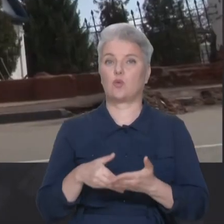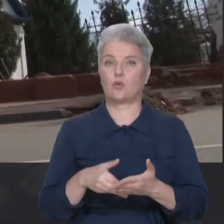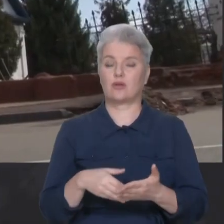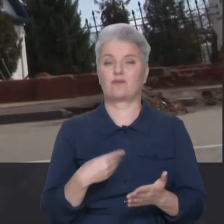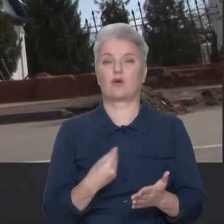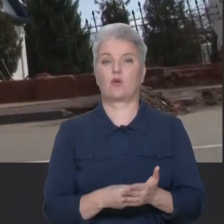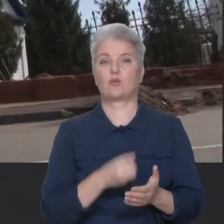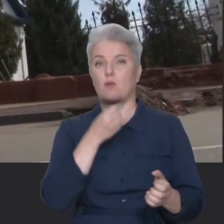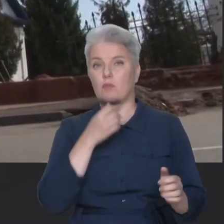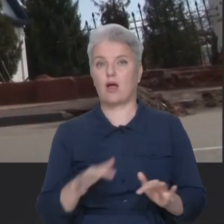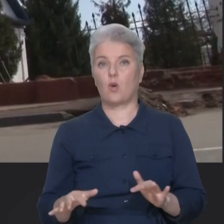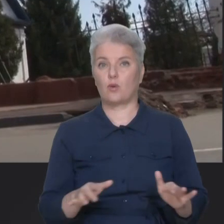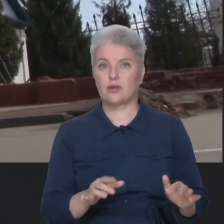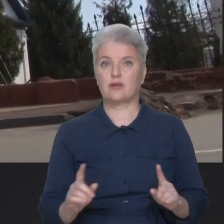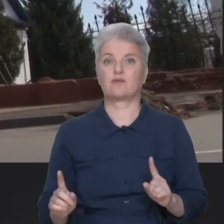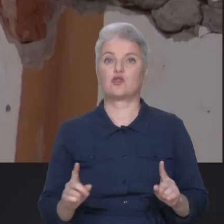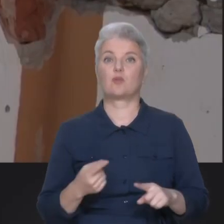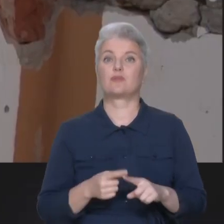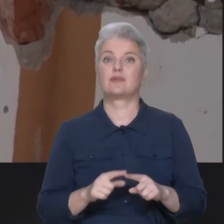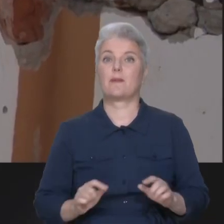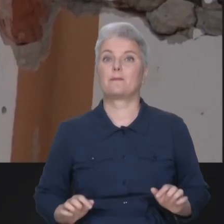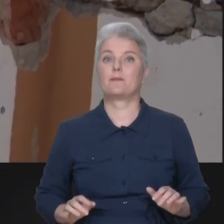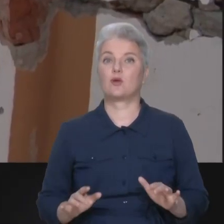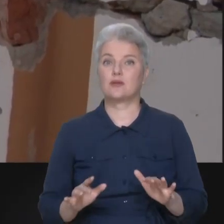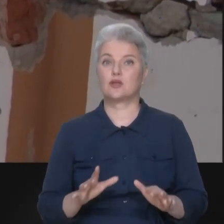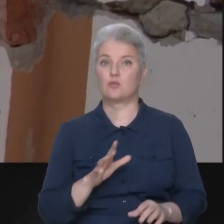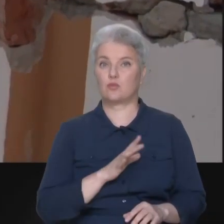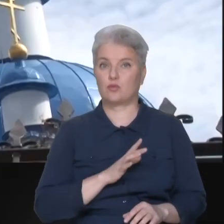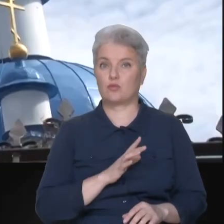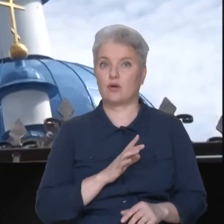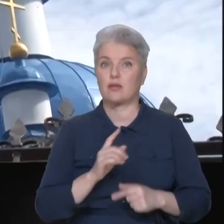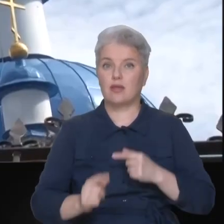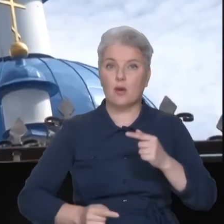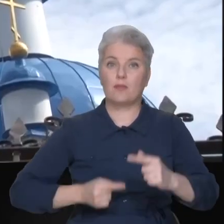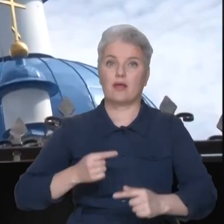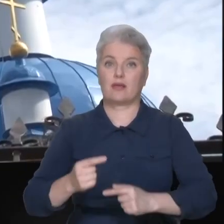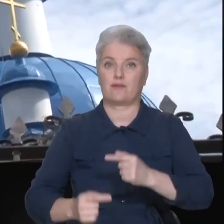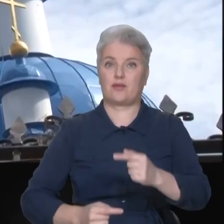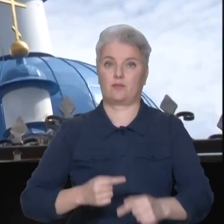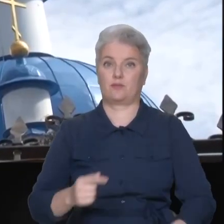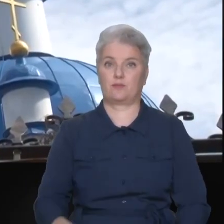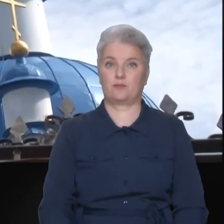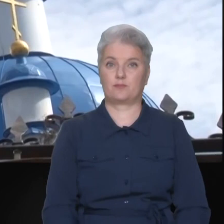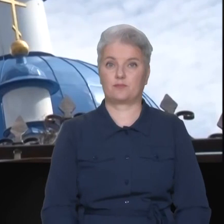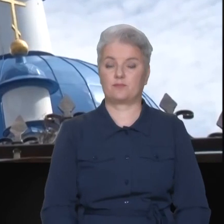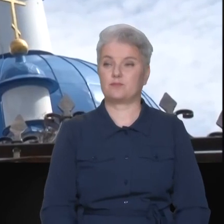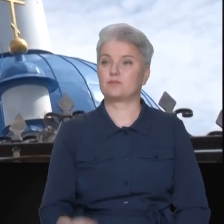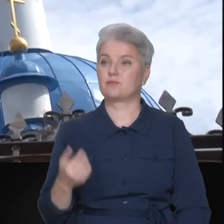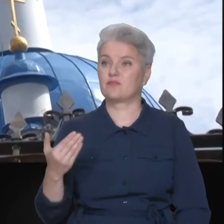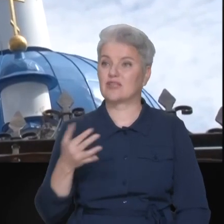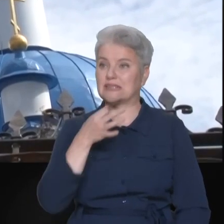кошти від благодійників, для того, щоб цей процес був непреривним. Ви